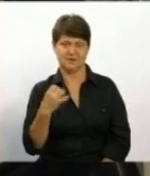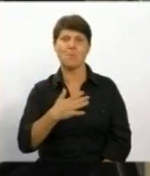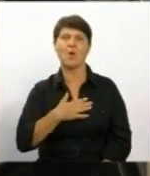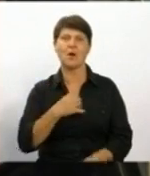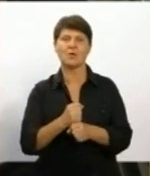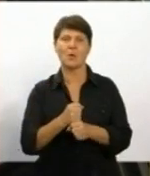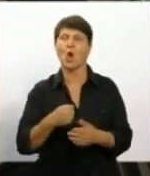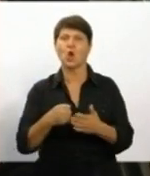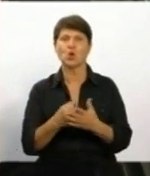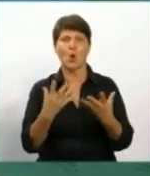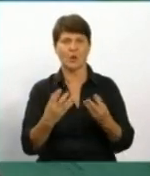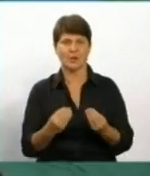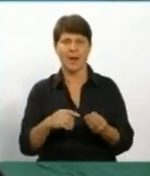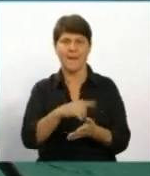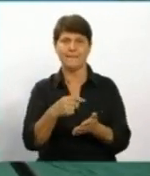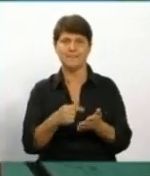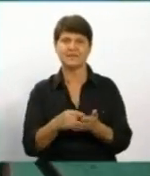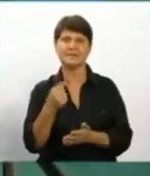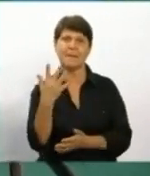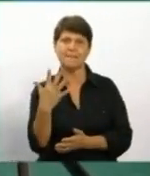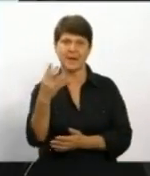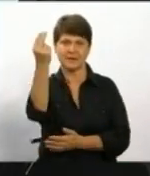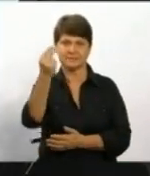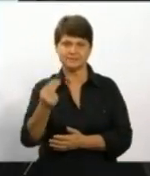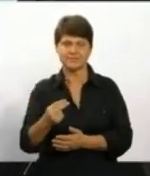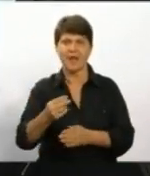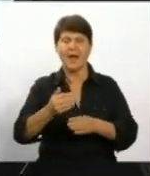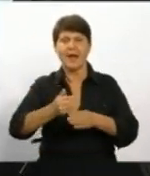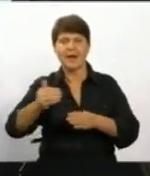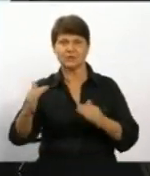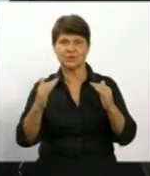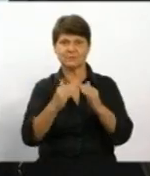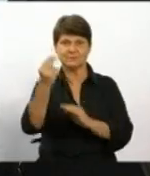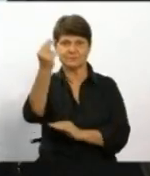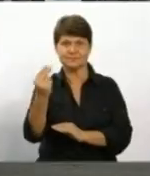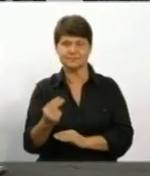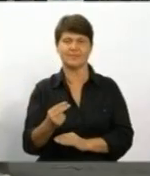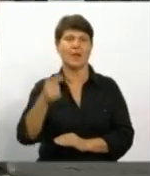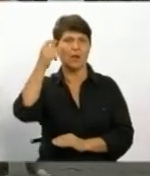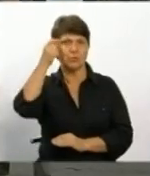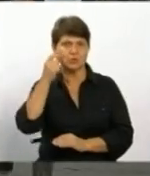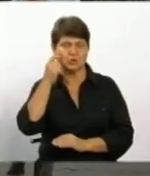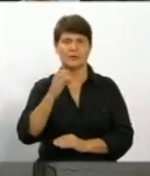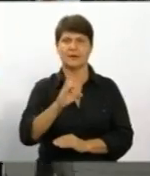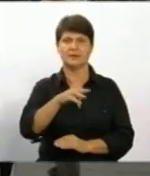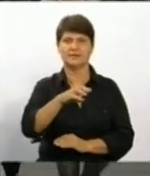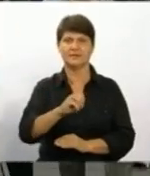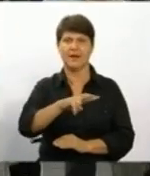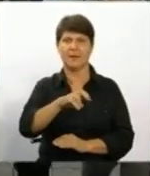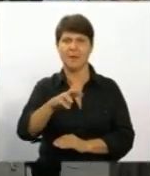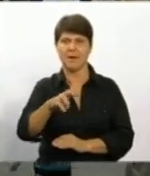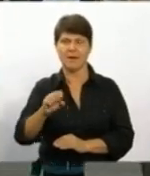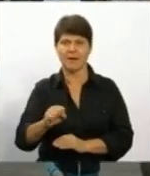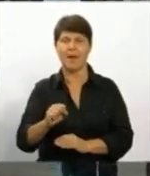до Дня міста планують створити 5 стінописів. Інші мурали з'являться на вулицях Стельмаха, Пушкіна та на проспекті Космонавтів. Івана